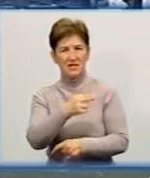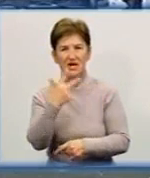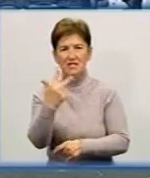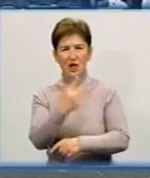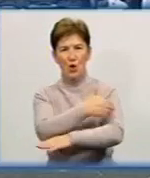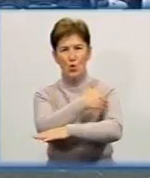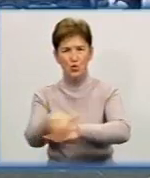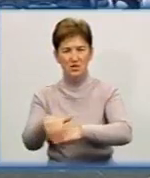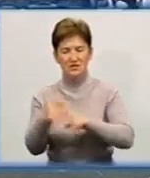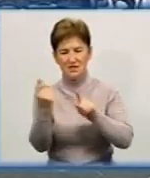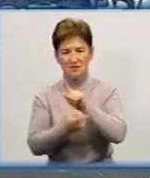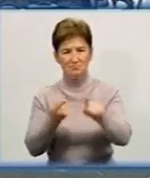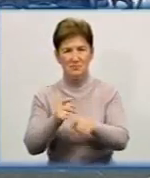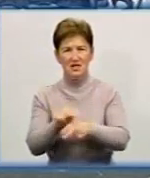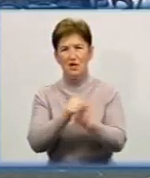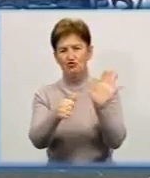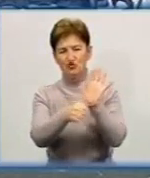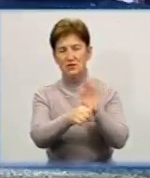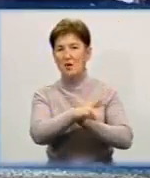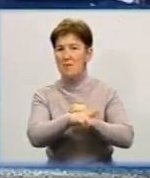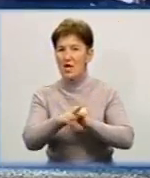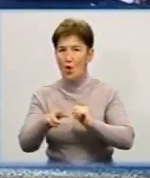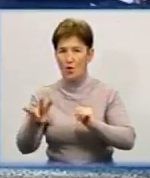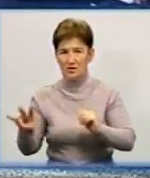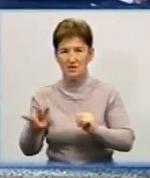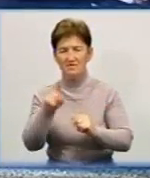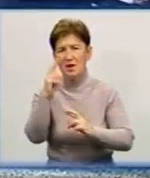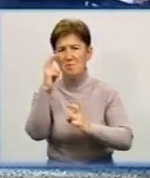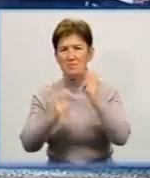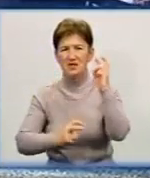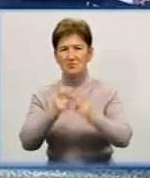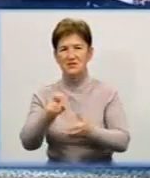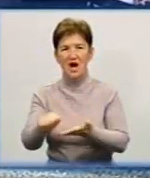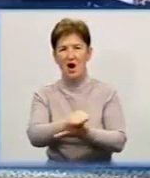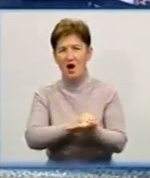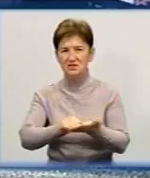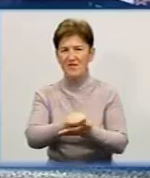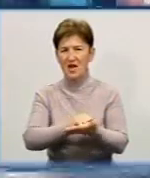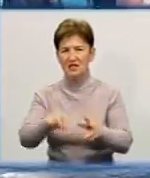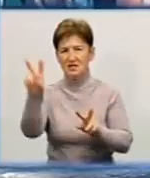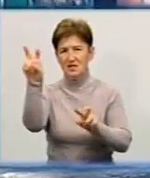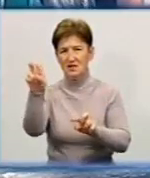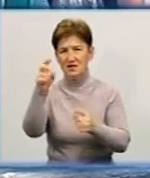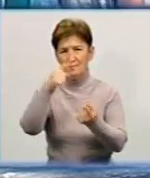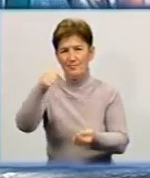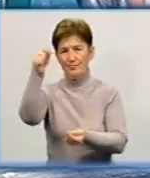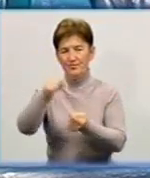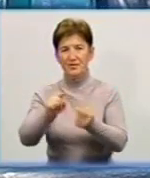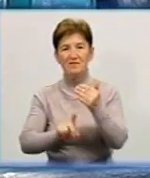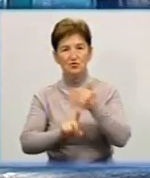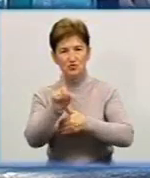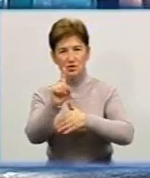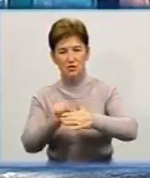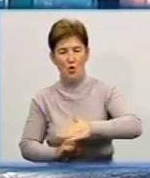витратили на це близько 6 мільйонів гривень. Ремонтує дороги місцеве підприємство, асфальт вкладуть відповідно до технології. Спочатку вкладають